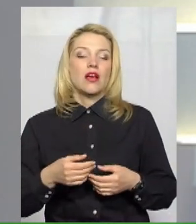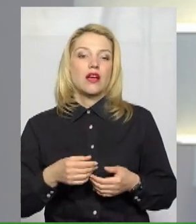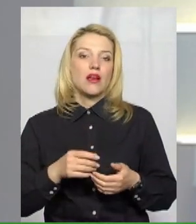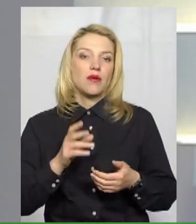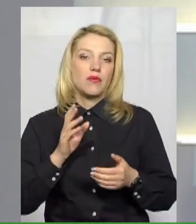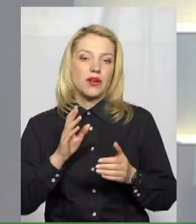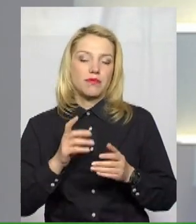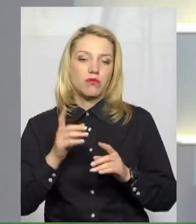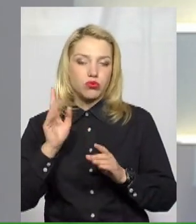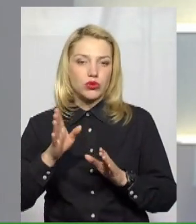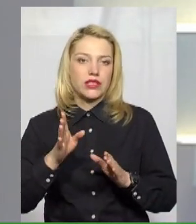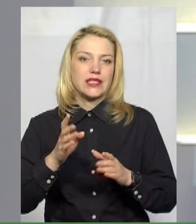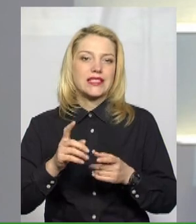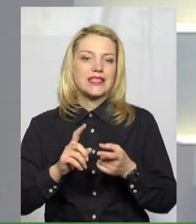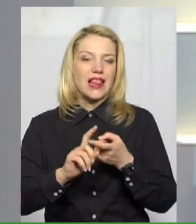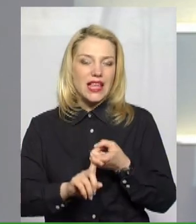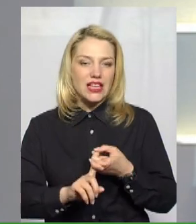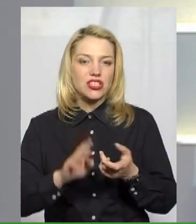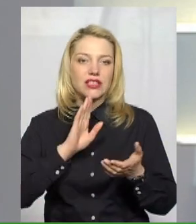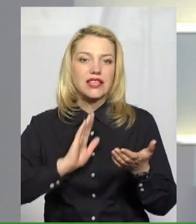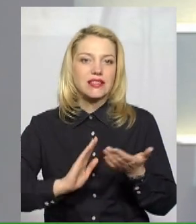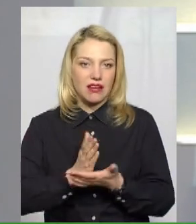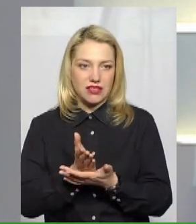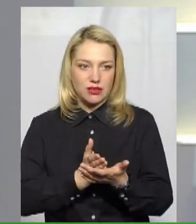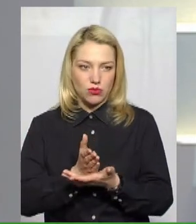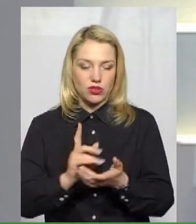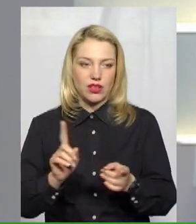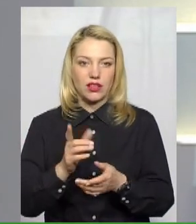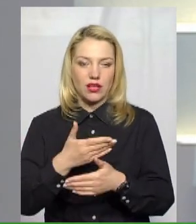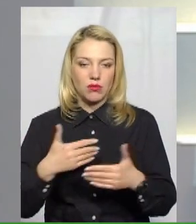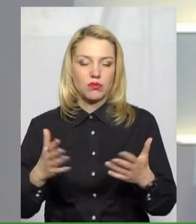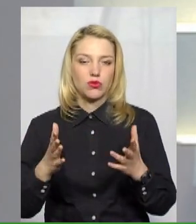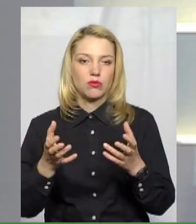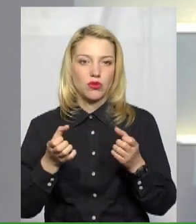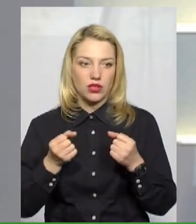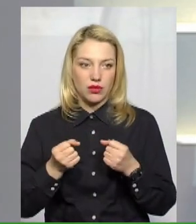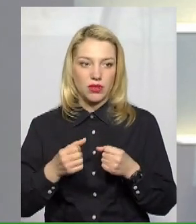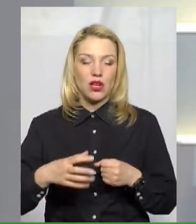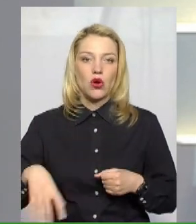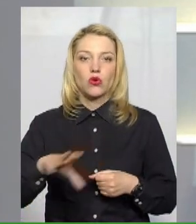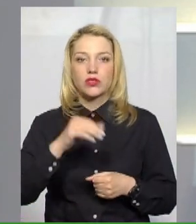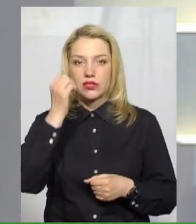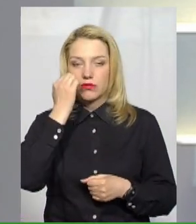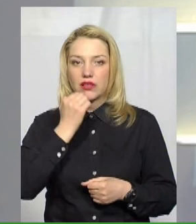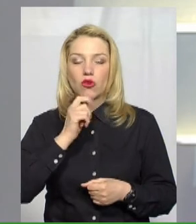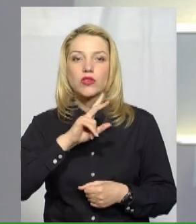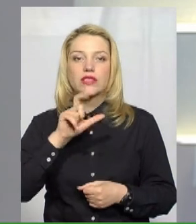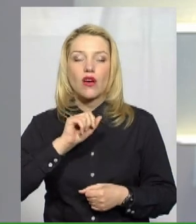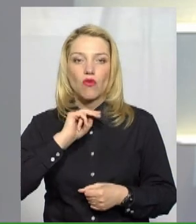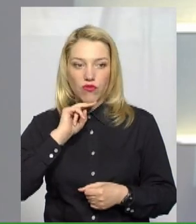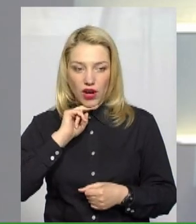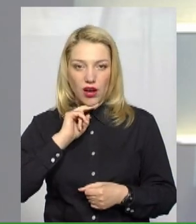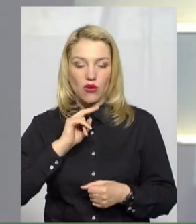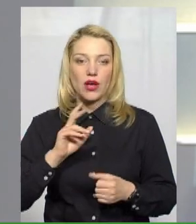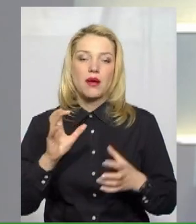залежати якість послуг, які, зрештою, ми ж і будемо отримувати. Усім дякуємо за увагу, передусім